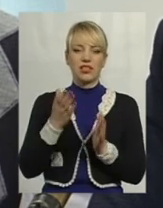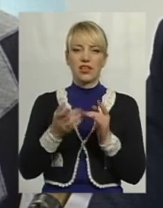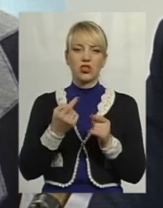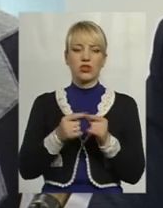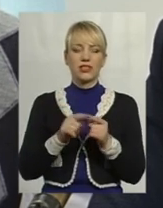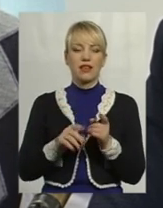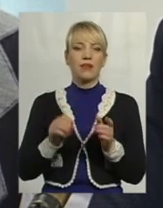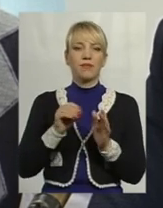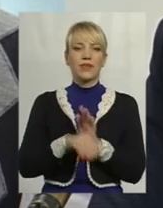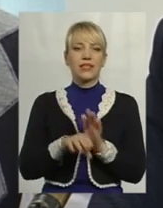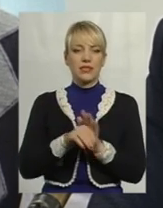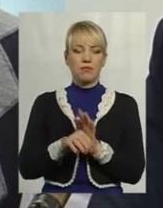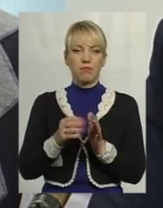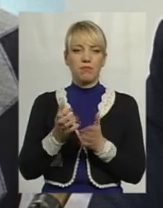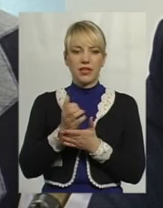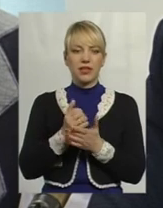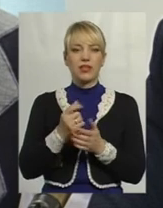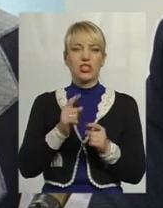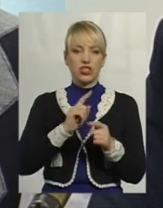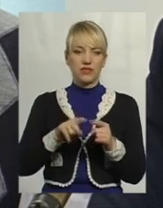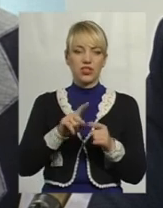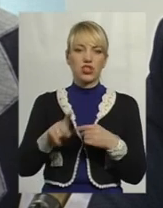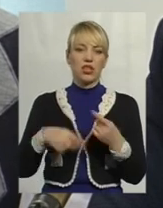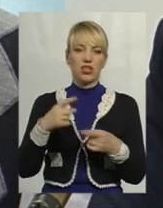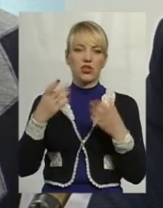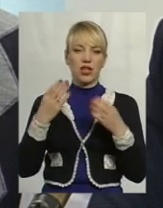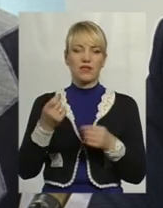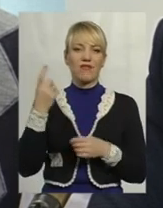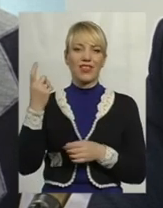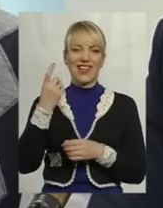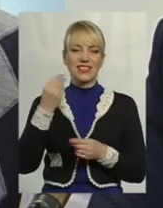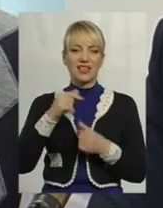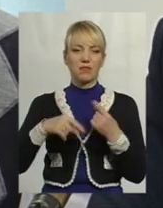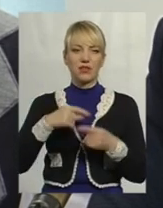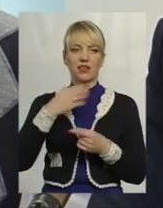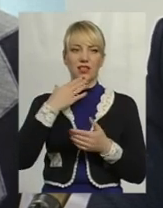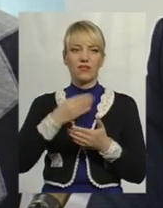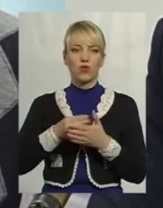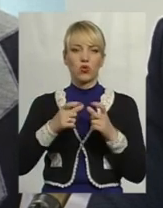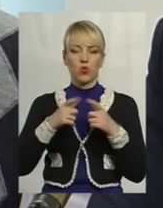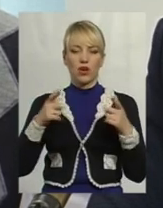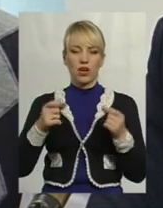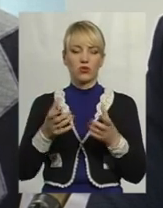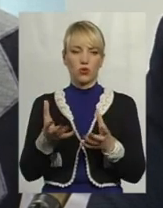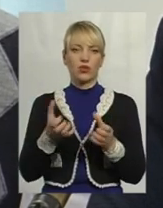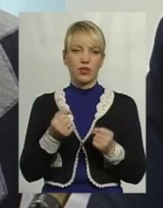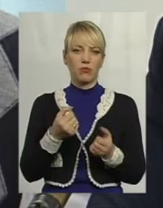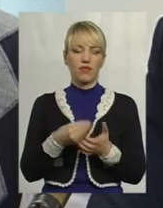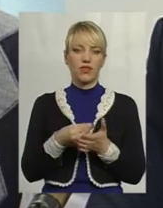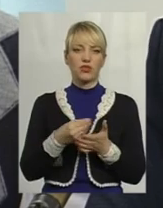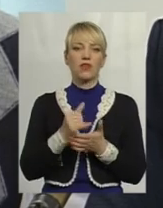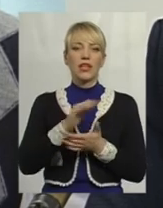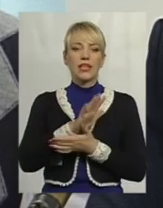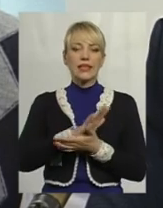відбувається швидше, то на наступний день власник бізнесу на свою карту фізичної особи отримує фінансування. І далі вже